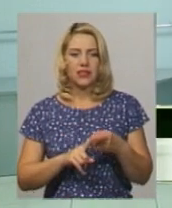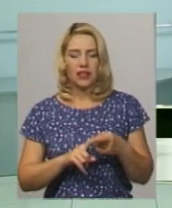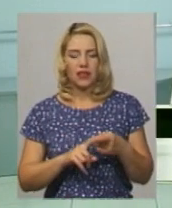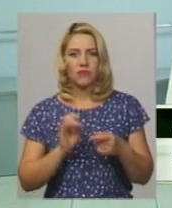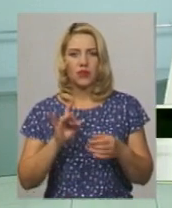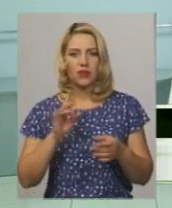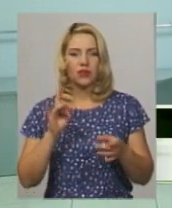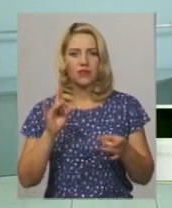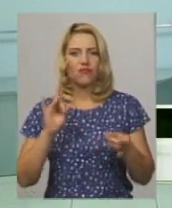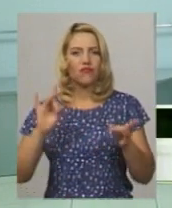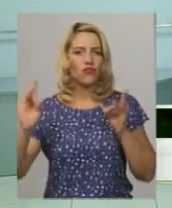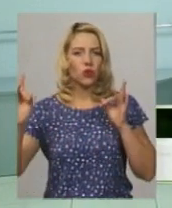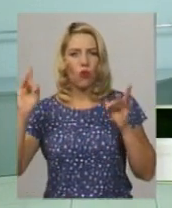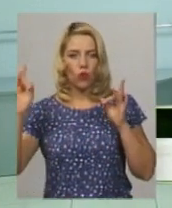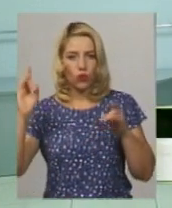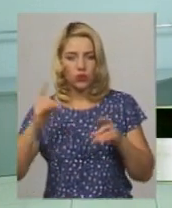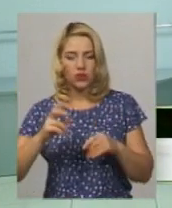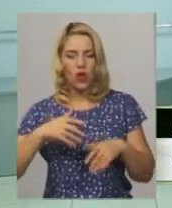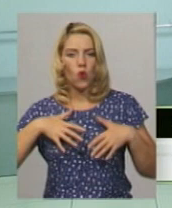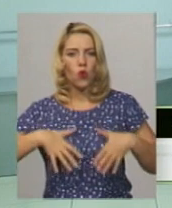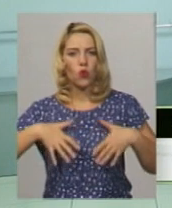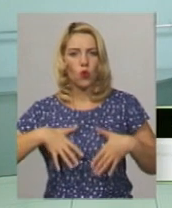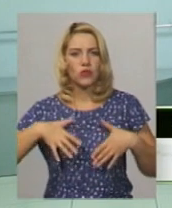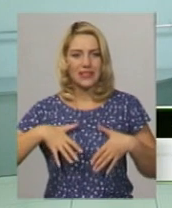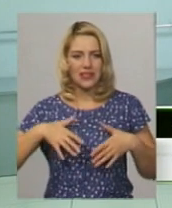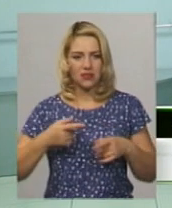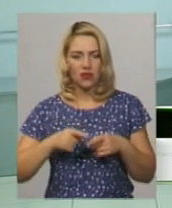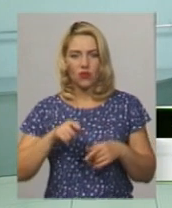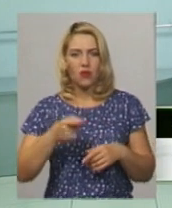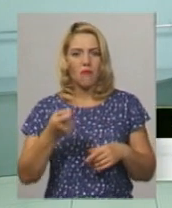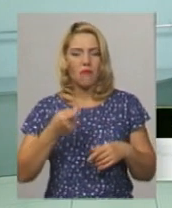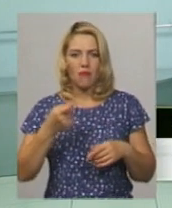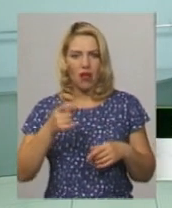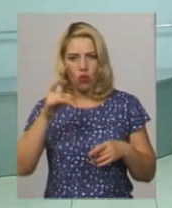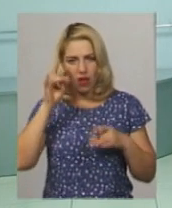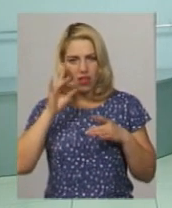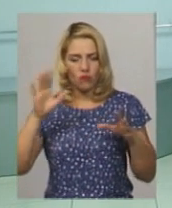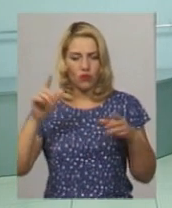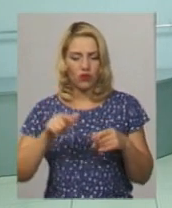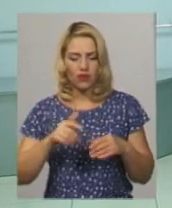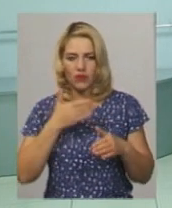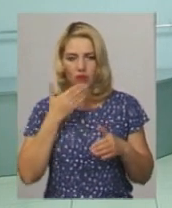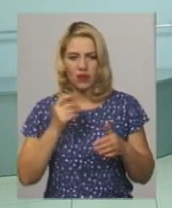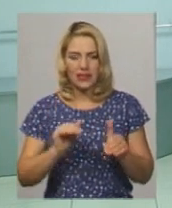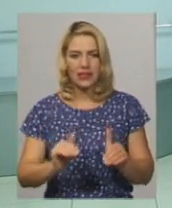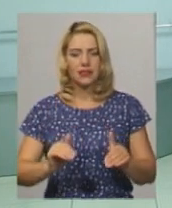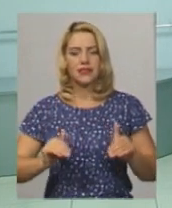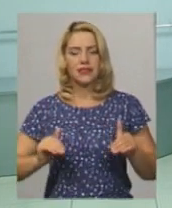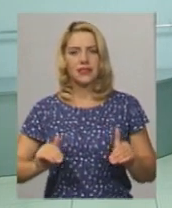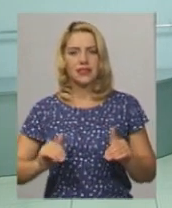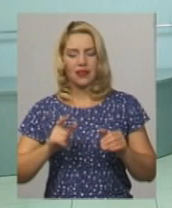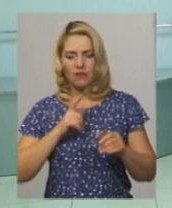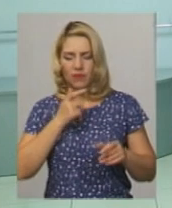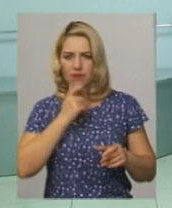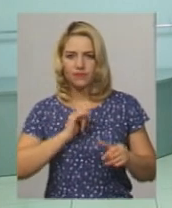грузинському виконанні. Що особливо мені тут сподобалось, це достатньо мало гламура, він практично відсутній і стримана гамма така. Некриклива, дуже